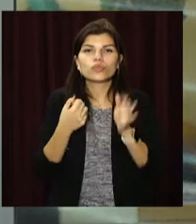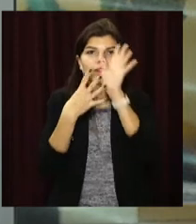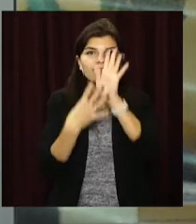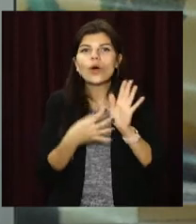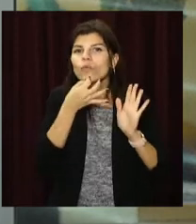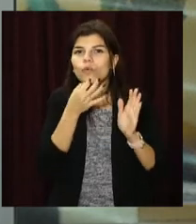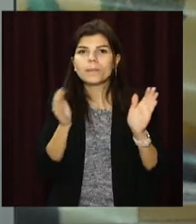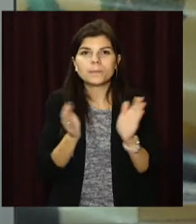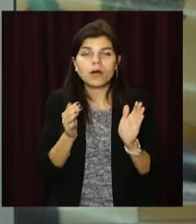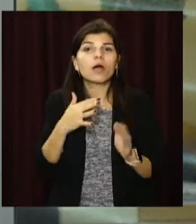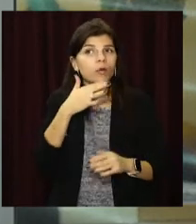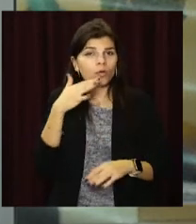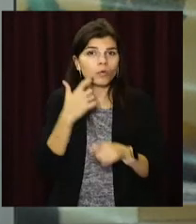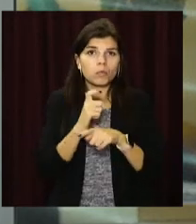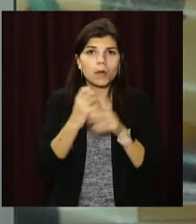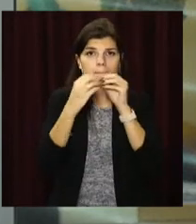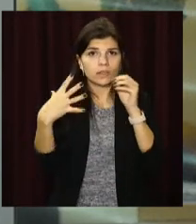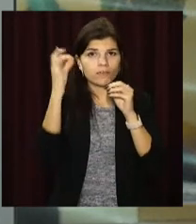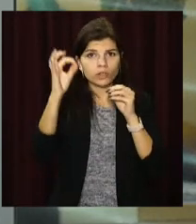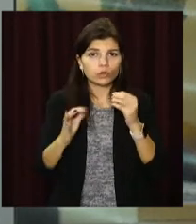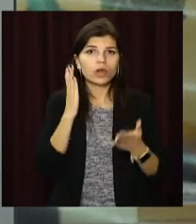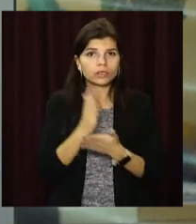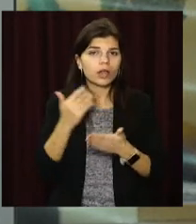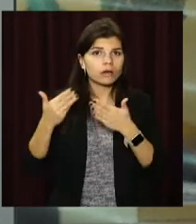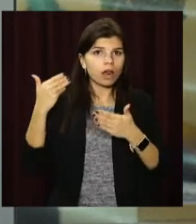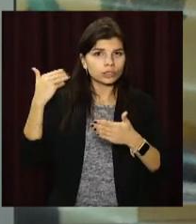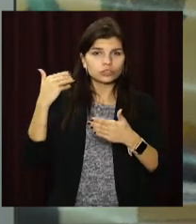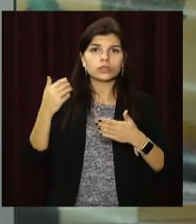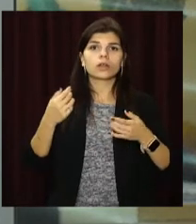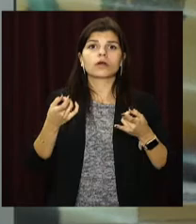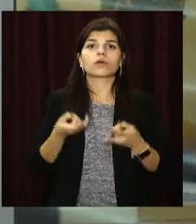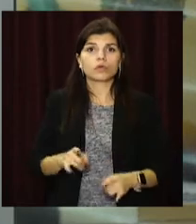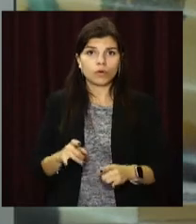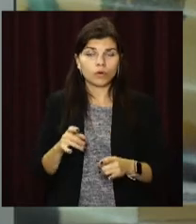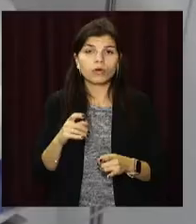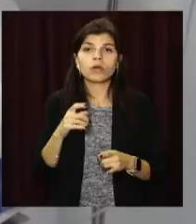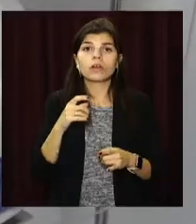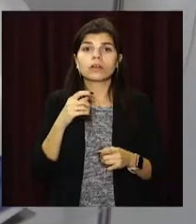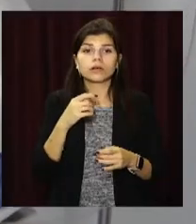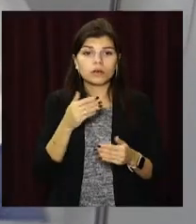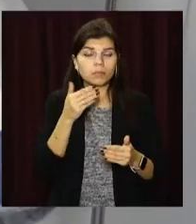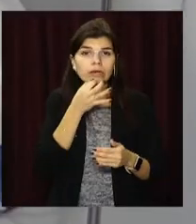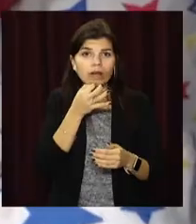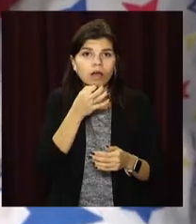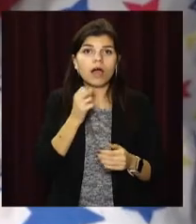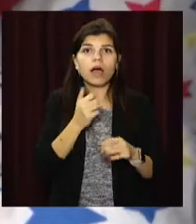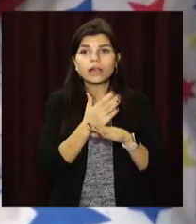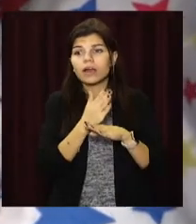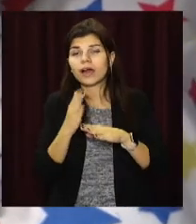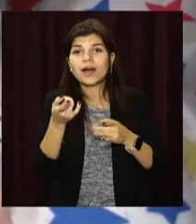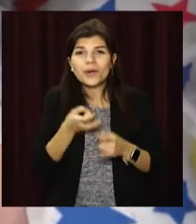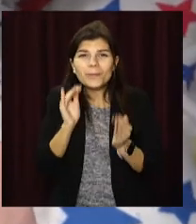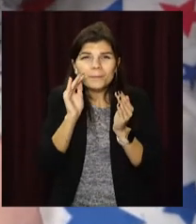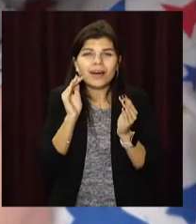дітей з'являються на світ перечасно, а понад мільйон помирають незабаром після народження. Медики кажуть, виходжування і